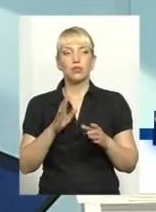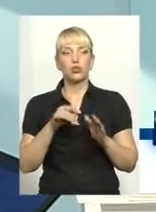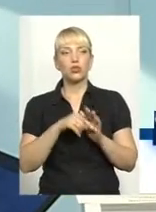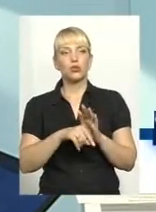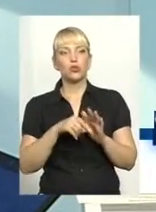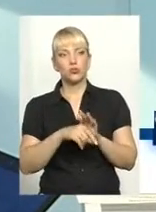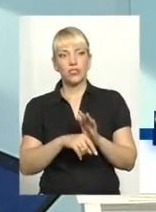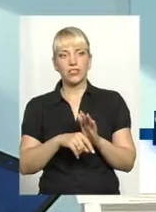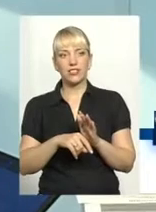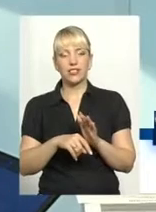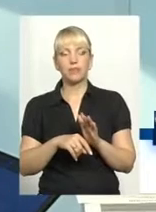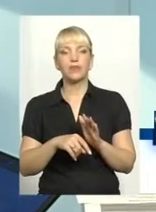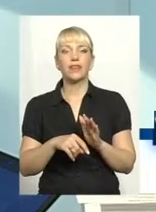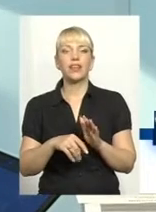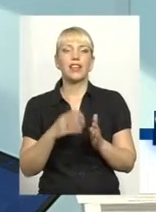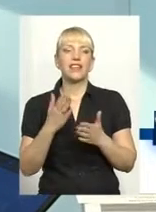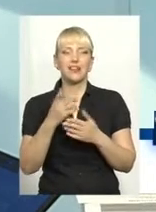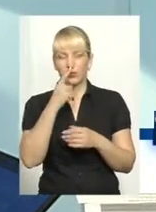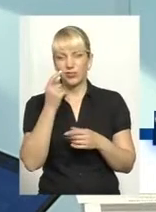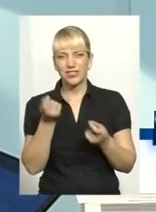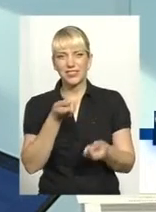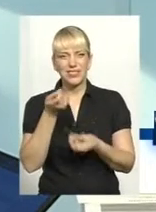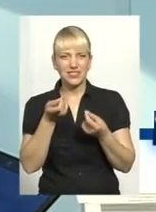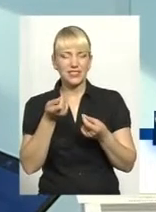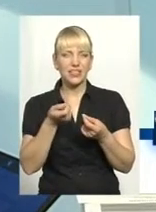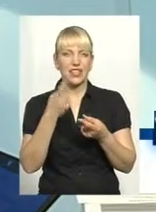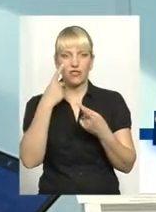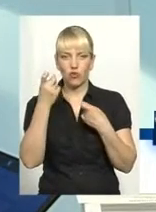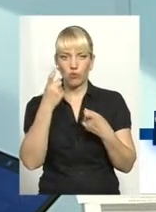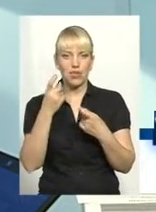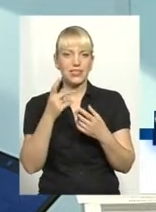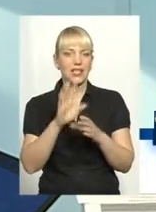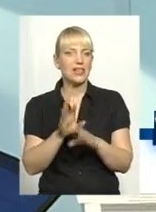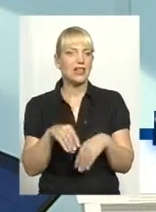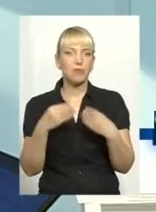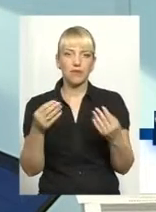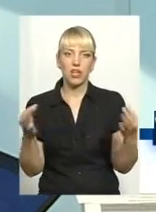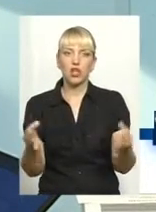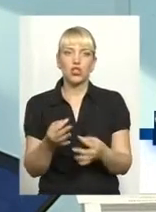незначна інформація і не приведе, власне, ні до якого